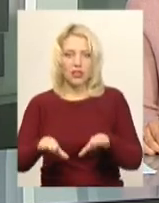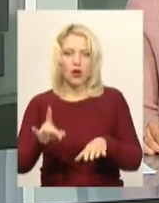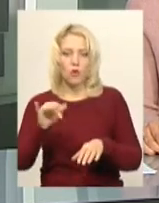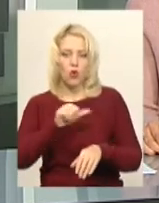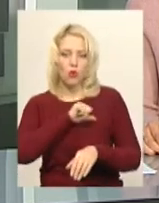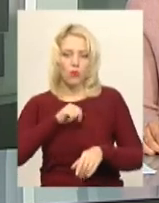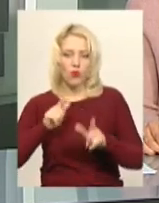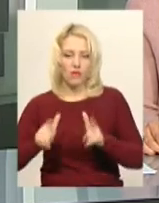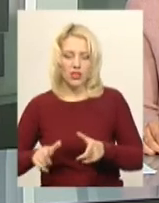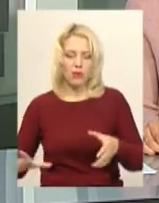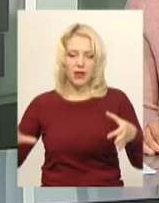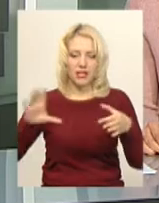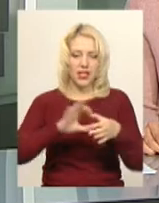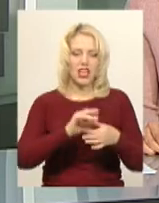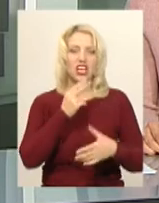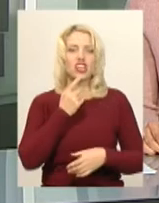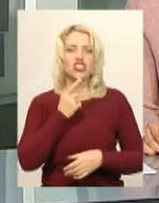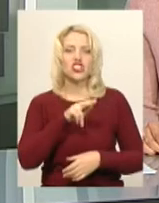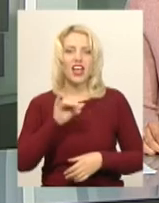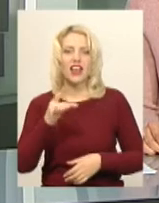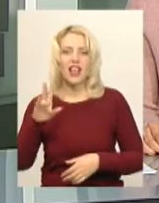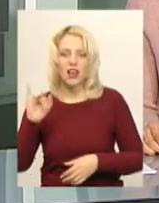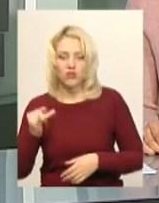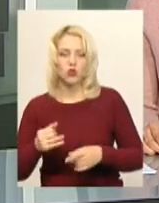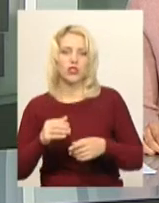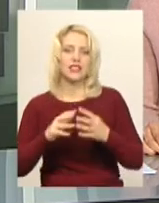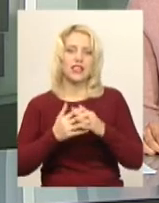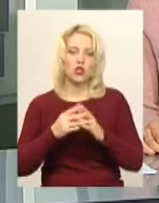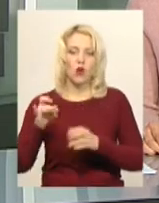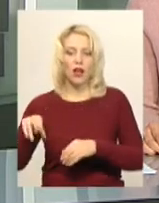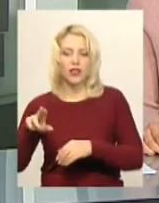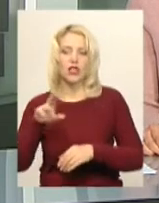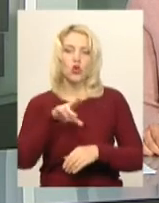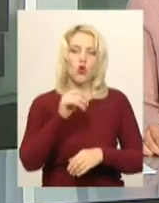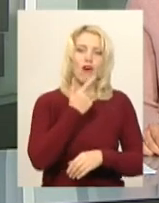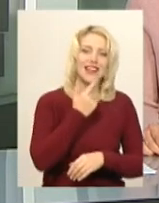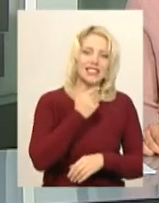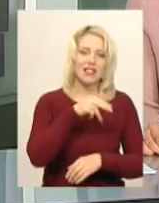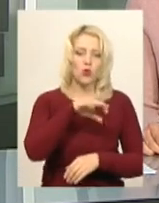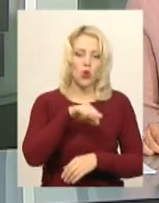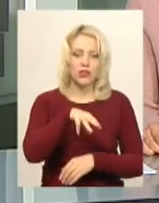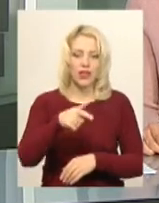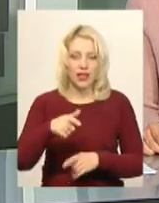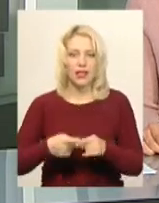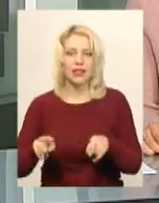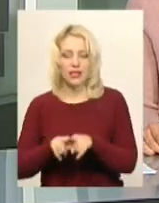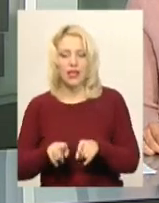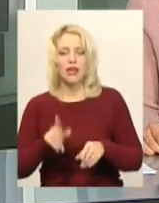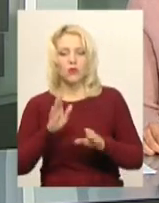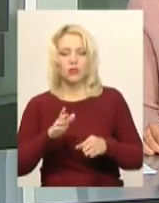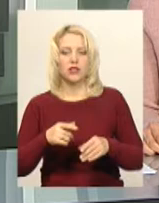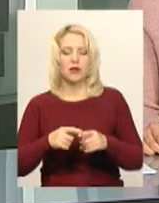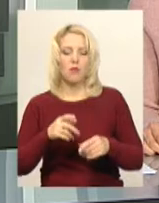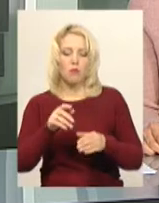добровільне приєднання Чорнолівської сільської ради до Красилівської ОТГ. Протягом місяця цей процес має остаточно завершитися і проєкт